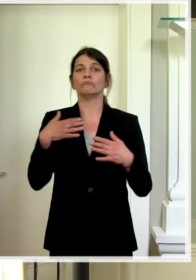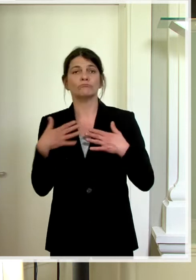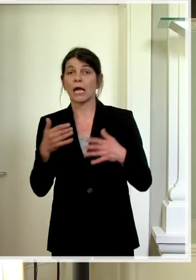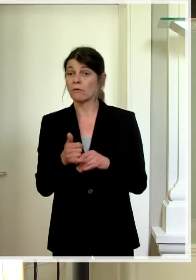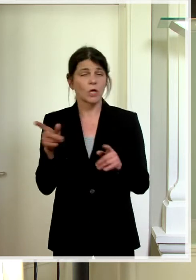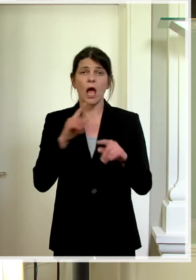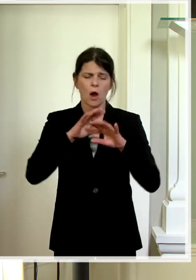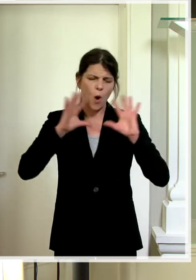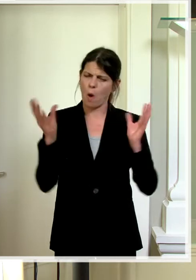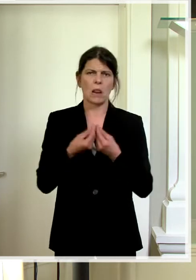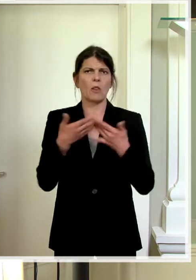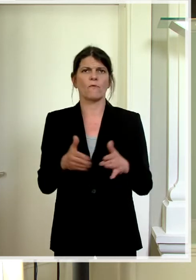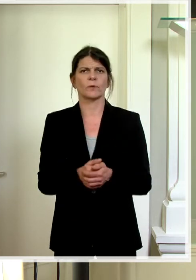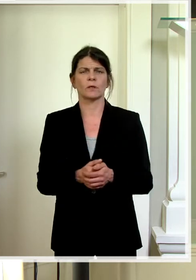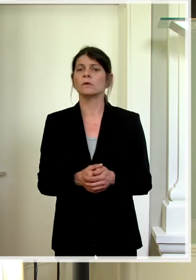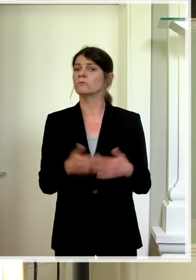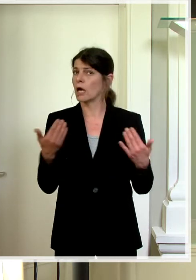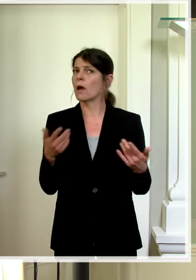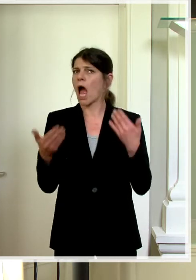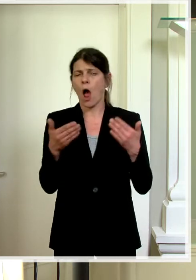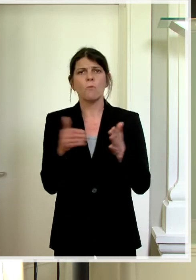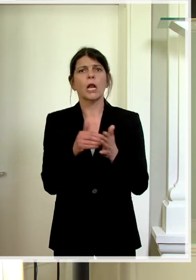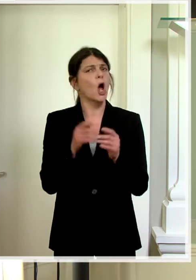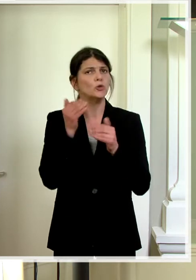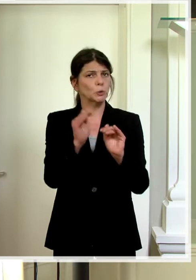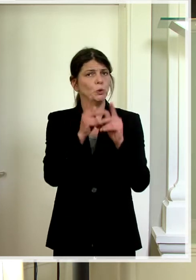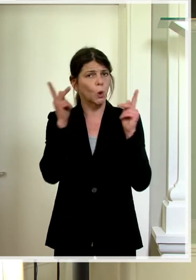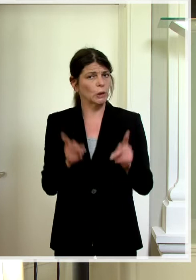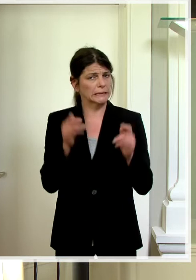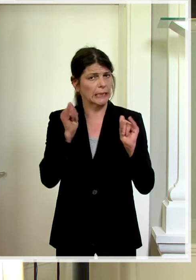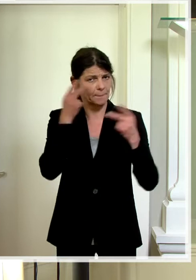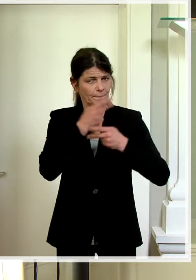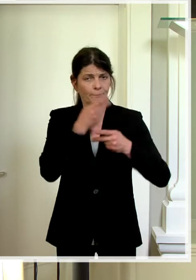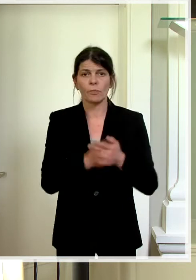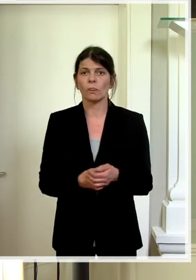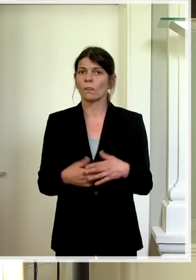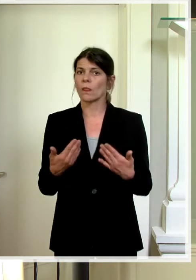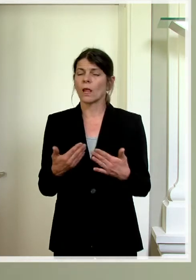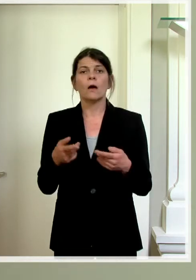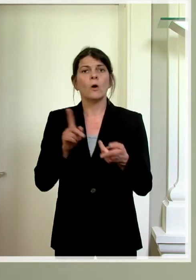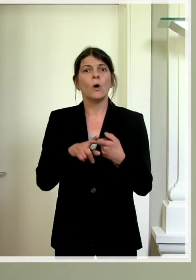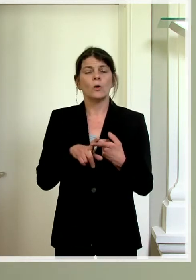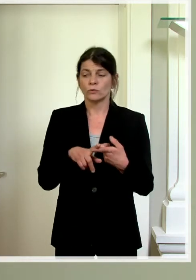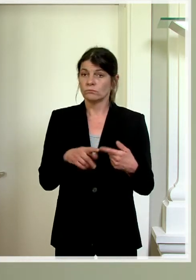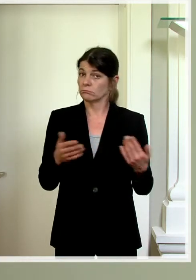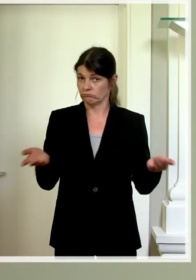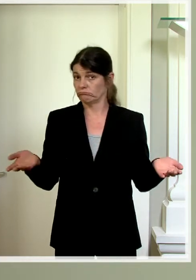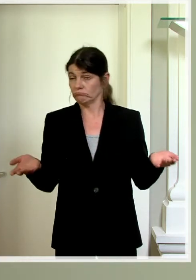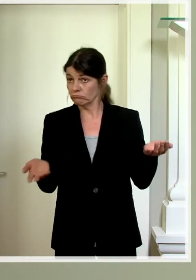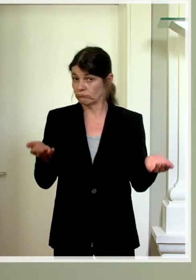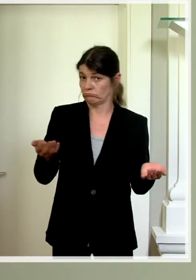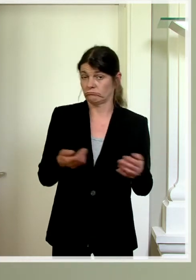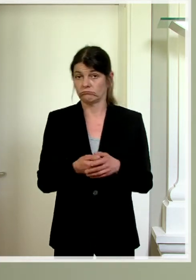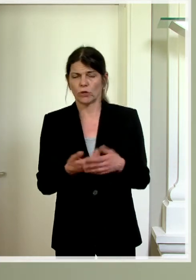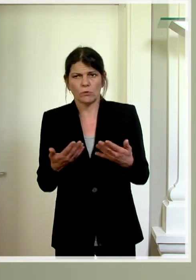werden komplett wieder geöffnet. Müssen natürlich auch über ein Schutzkonzept verfügen und sind in der